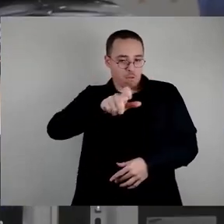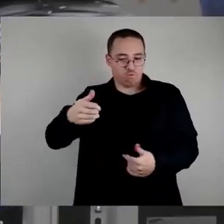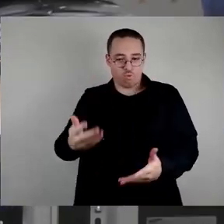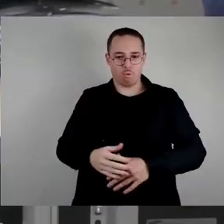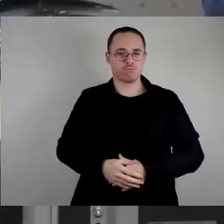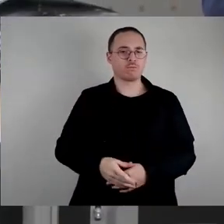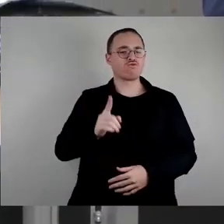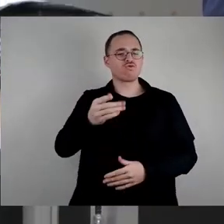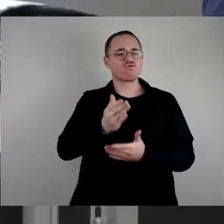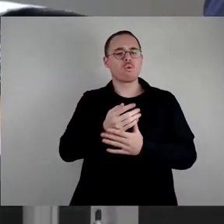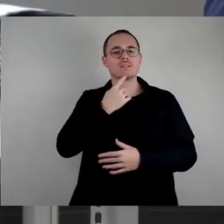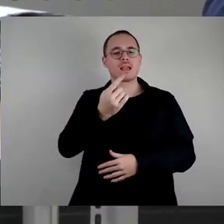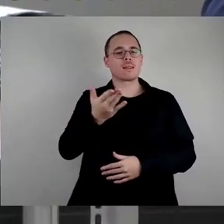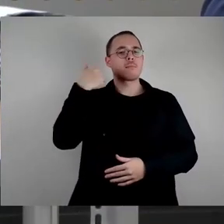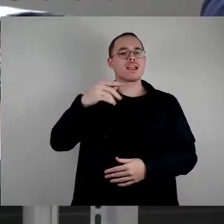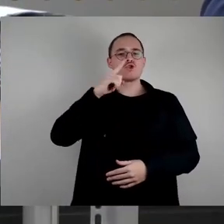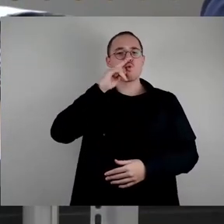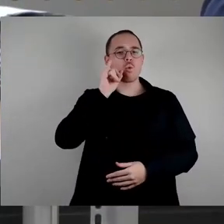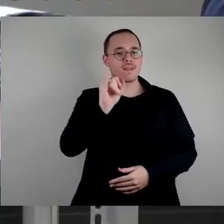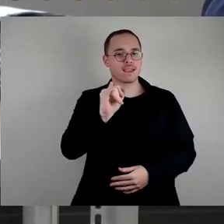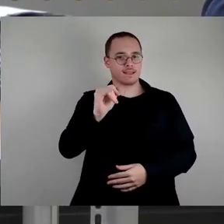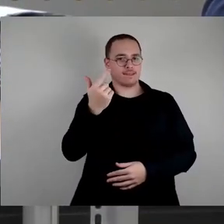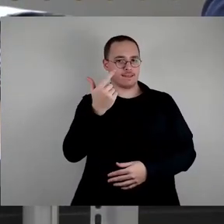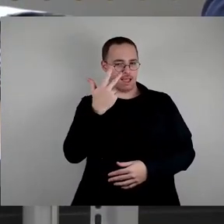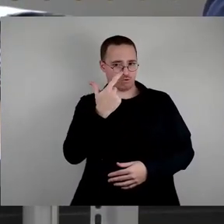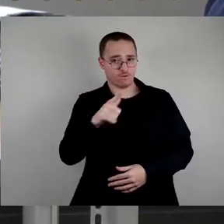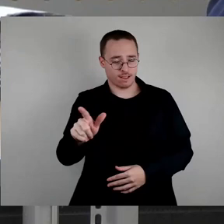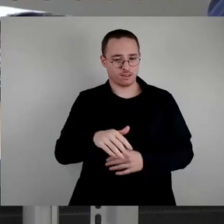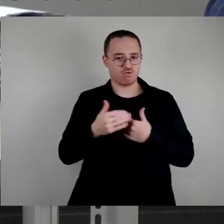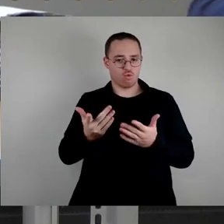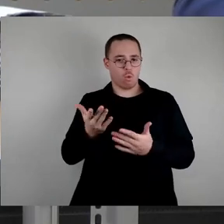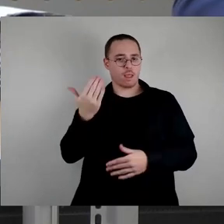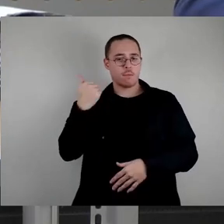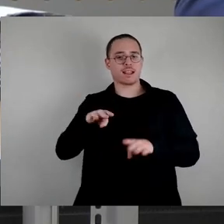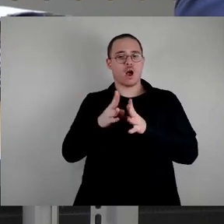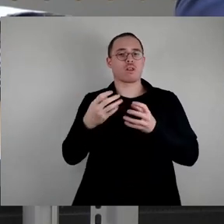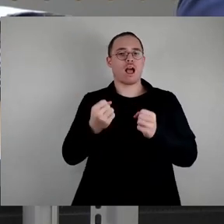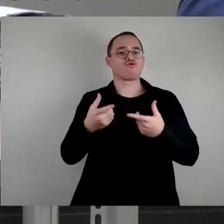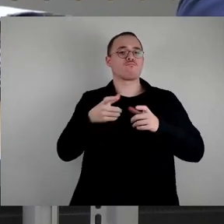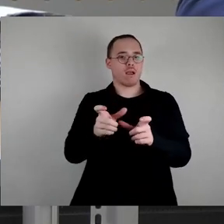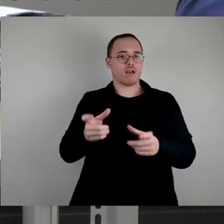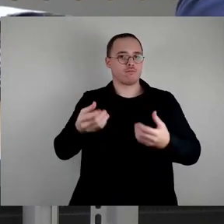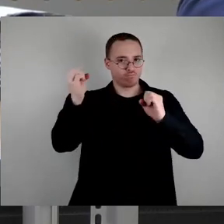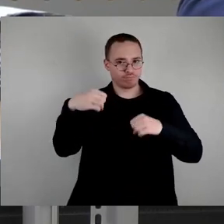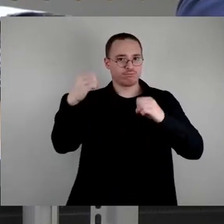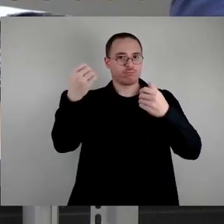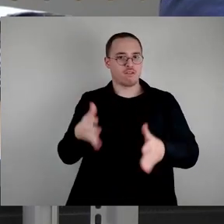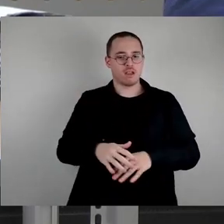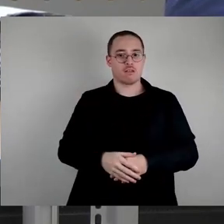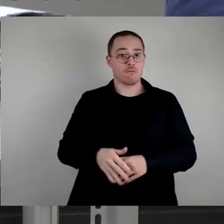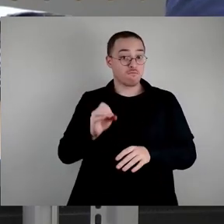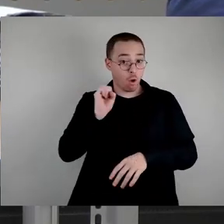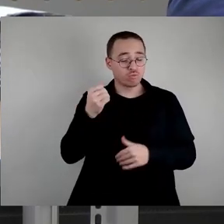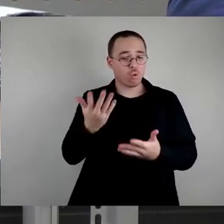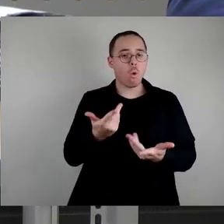die Haushaltssperre für das vergangene Haushaltsjahr erlassen. Hintergrund war Mehrkosten, insbesondere im Bereich Energie, aber auch im Bereich der Unterbringung von